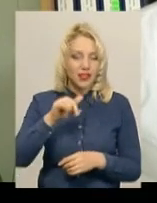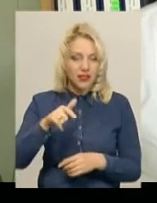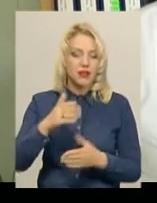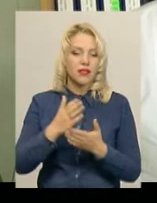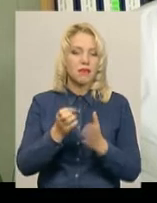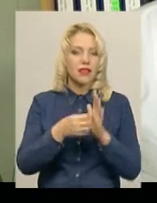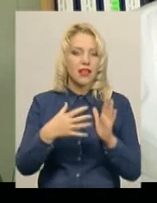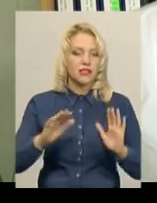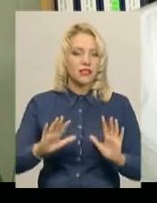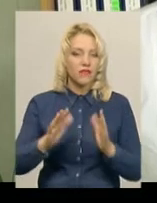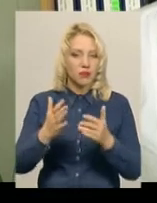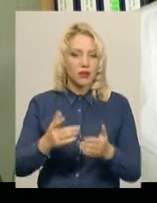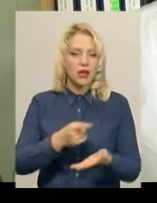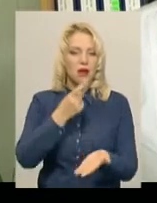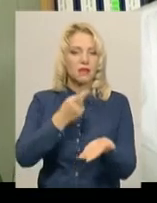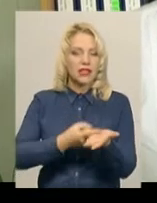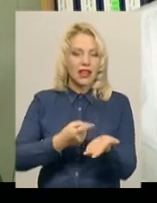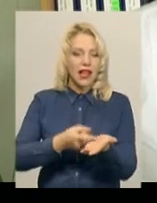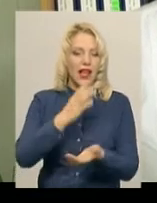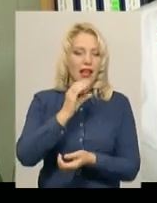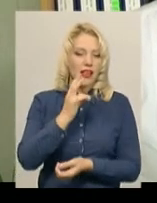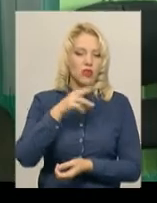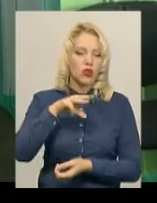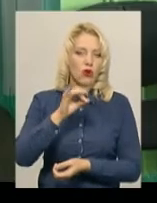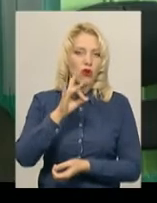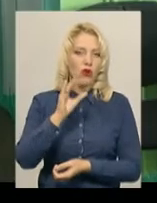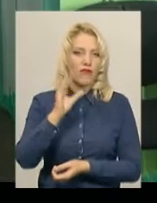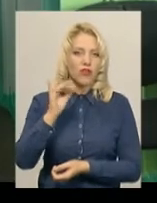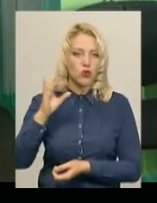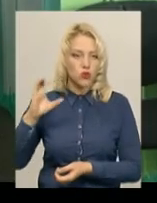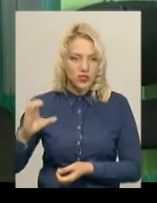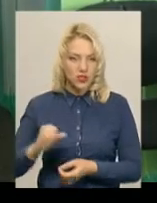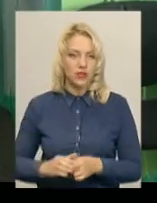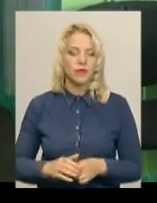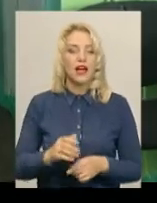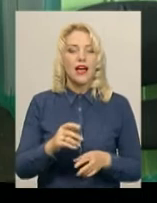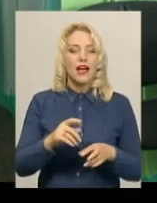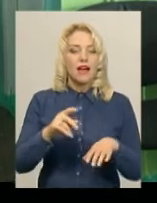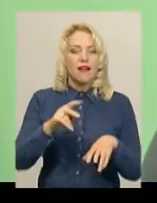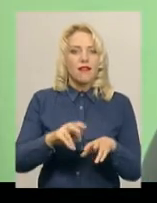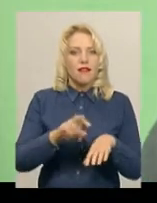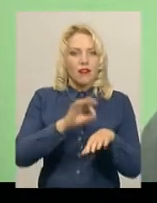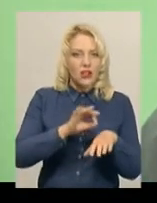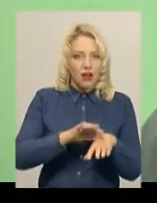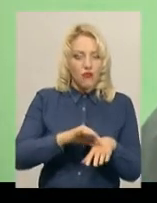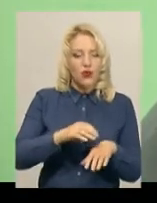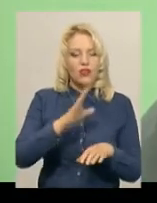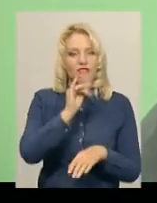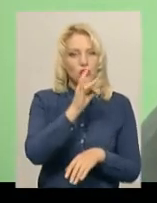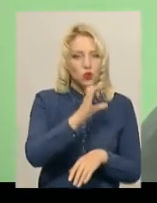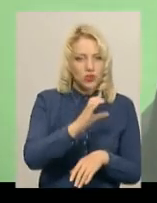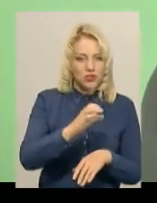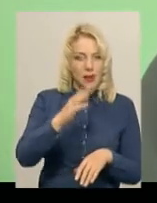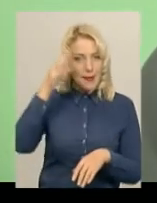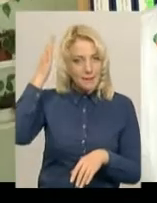випадків підтверджених ентеровірусних мененгітів. Симптоми мененгіту схожі на симптоми ГРВІ. На початковій стадії хвороби